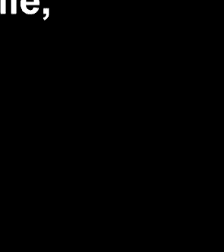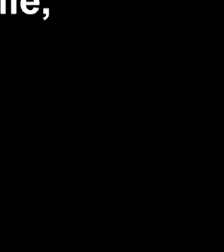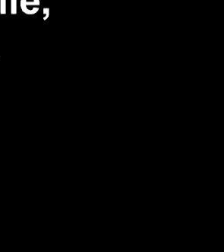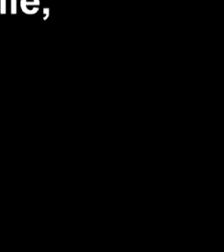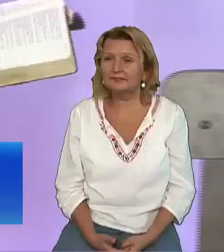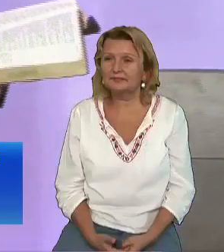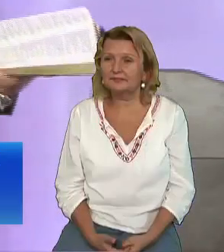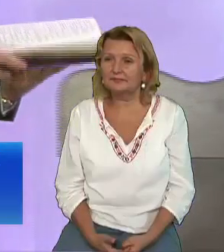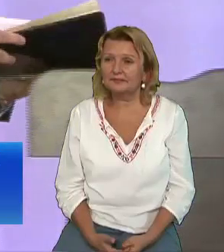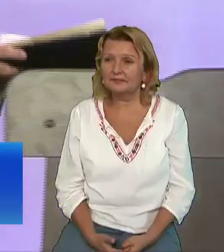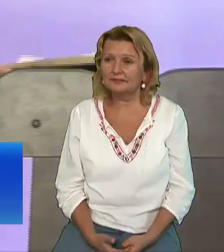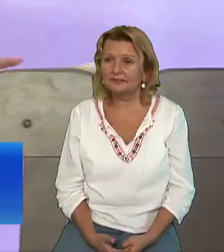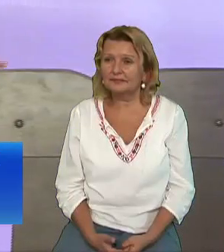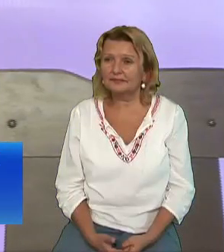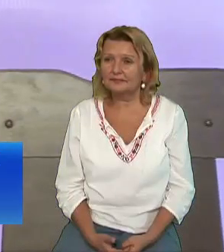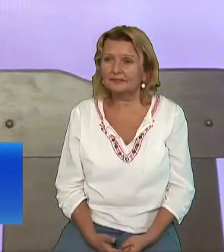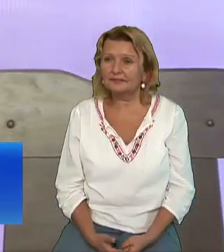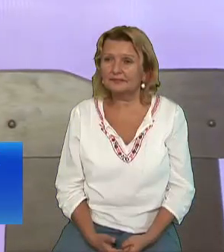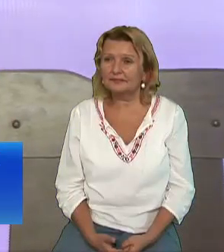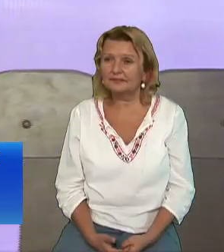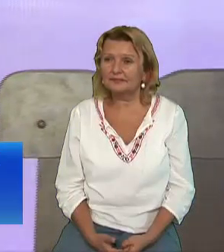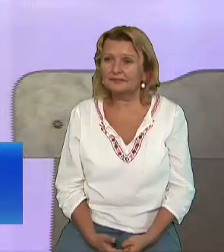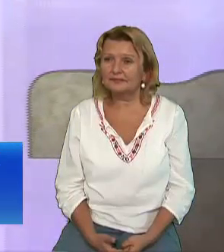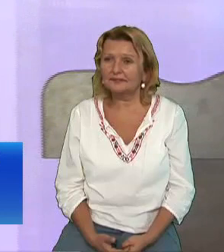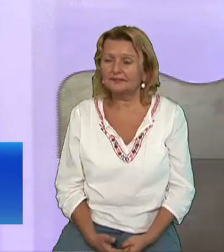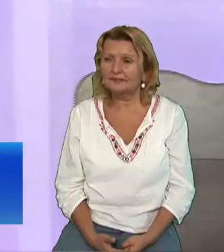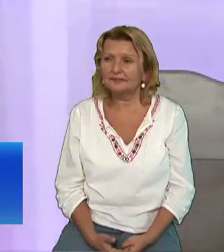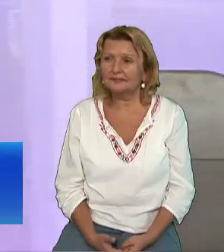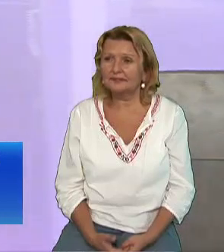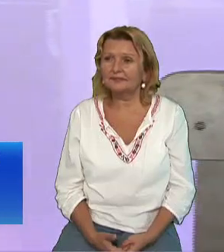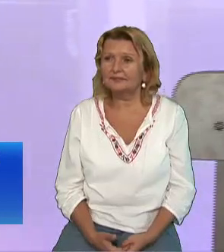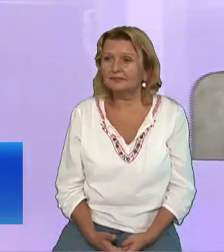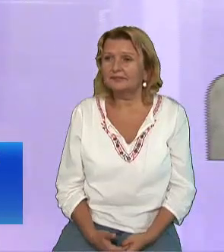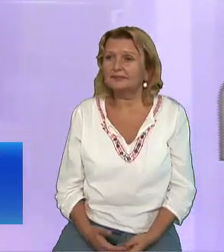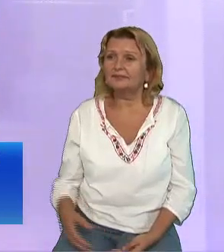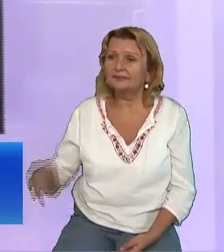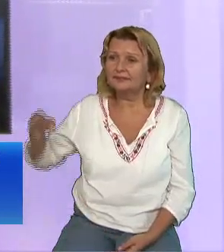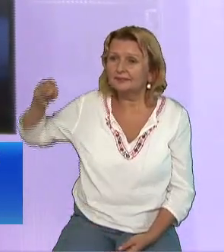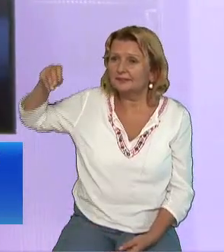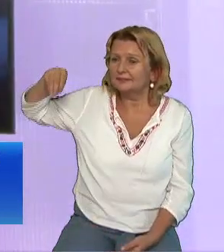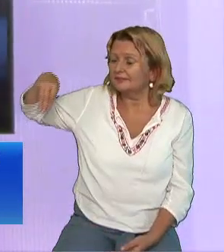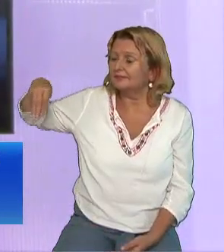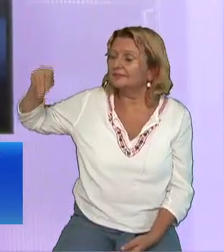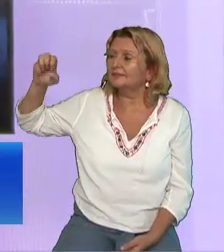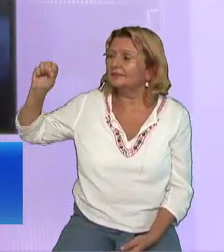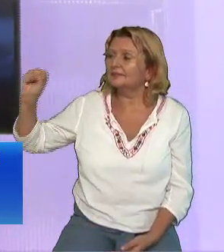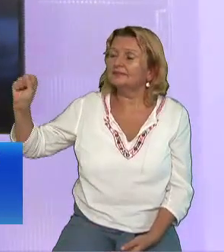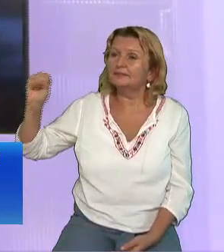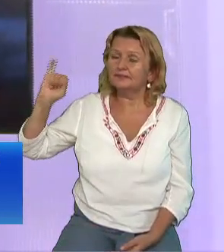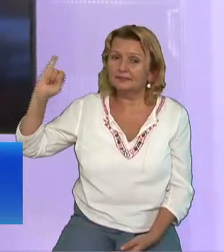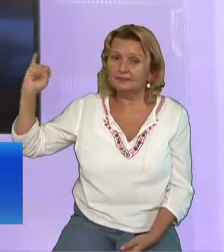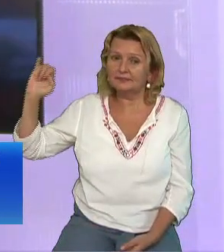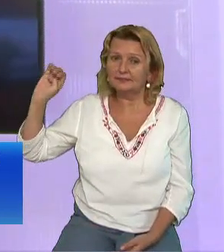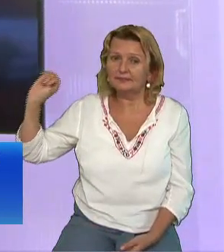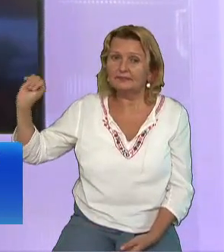Toate scripturile ce era cu privire la el De la Moise și de la toți prorocii Imaginez pe Domnul Iisus Hristos având o